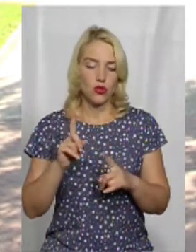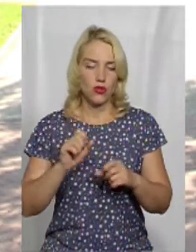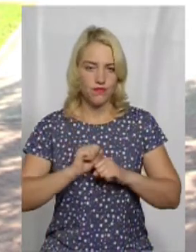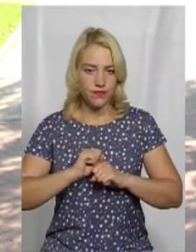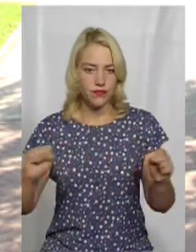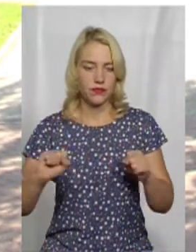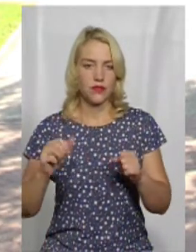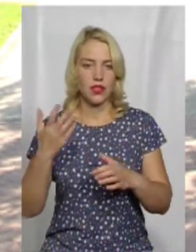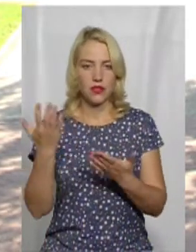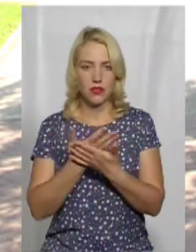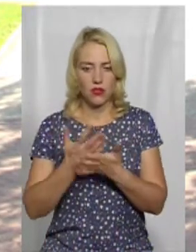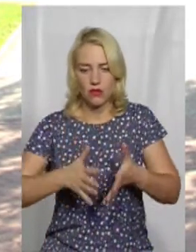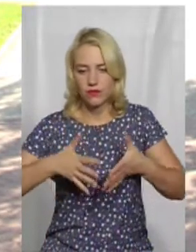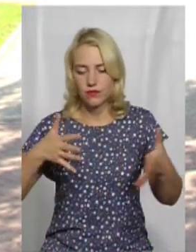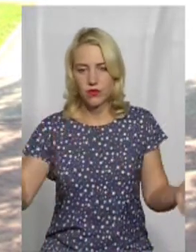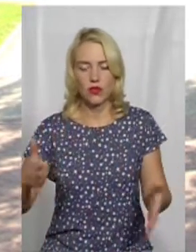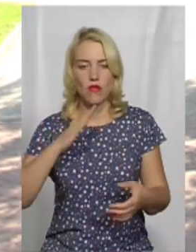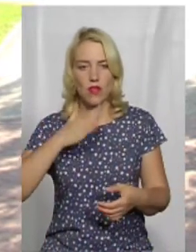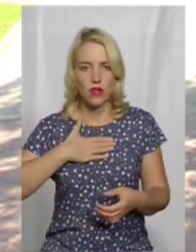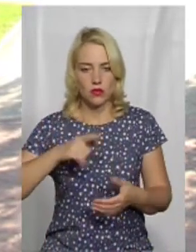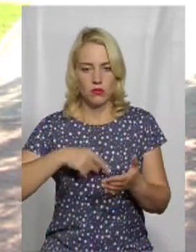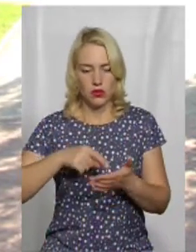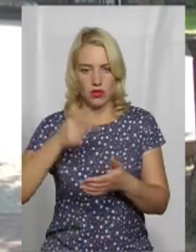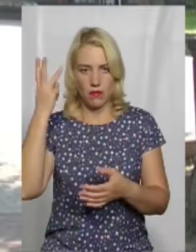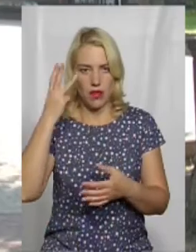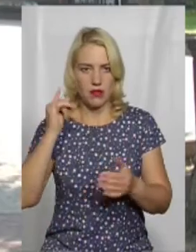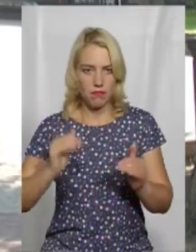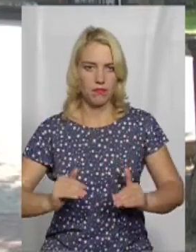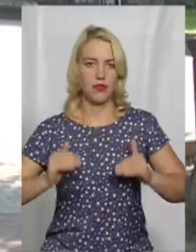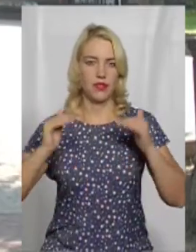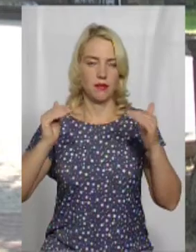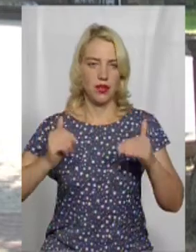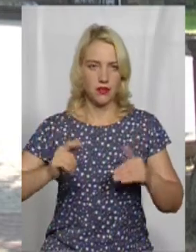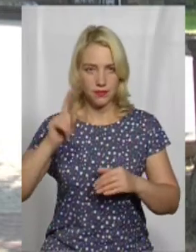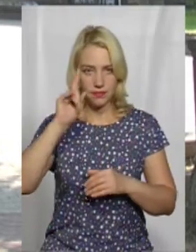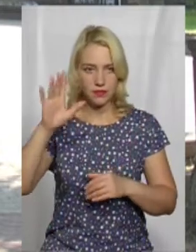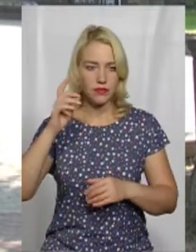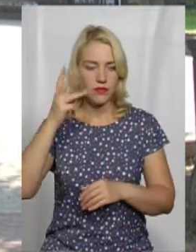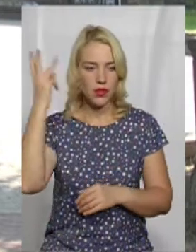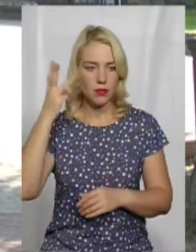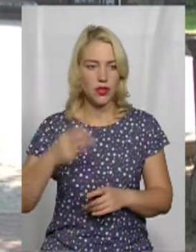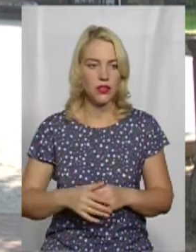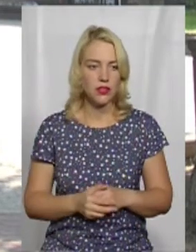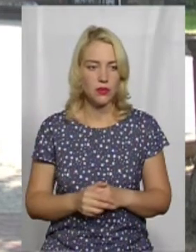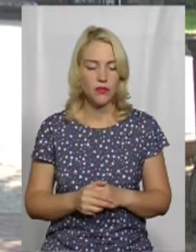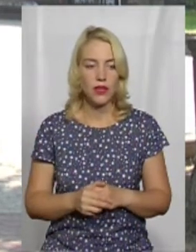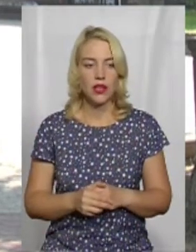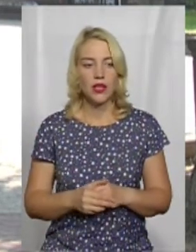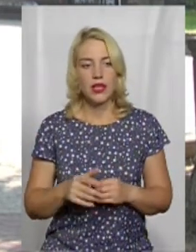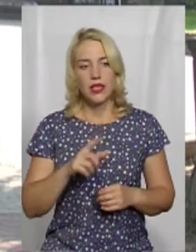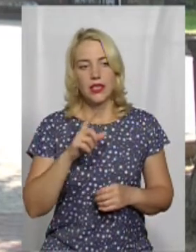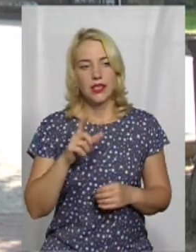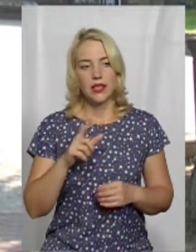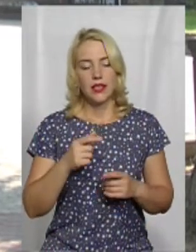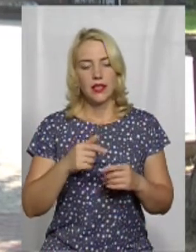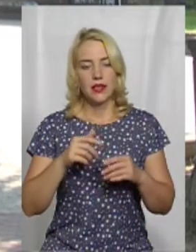Хмельницькому і піднімати рейтинги нашого міста. Вагомим мінусом, напевно, було це місце підібрання зустрічі, оскільки за рахунок денного